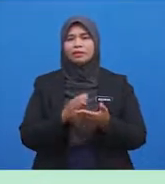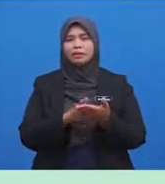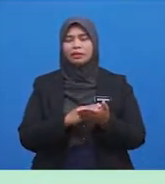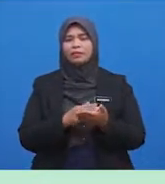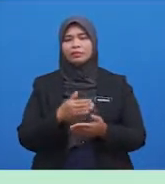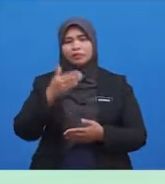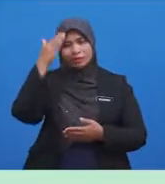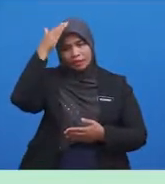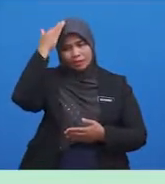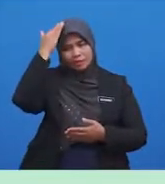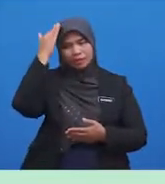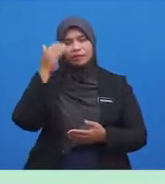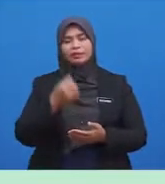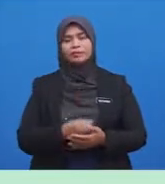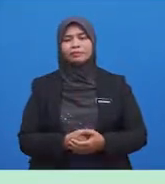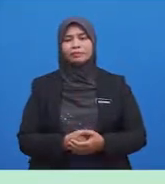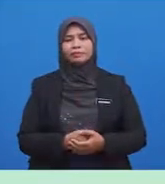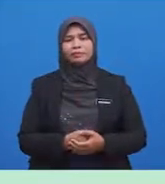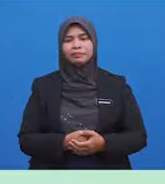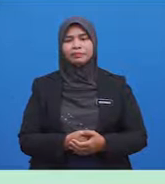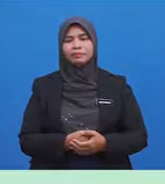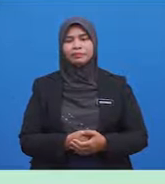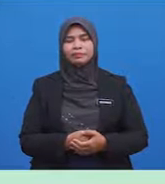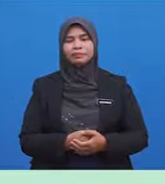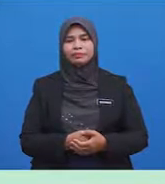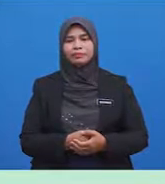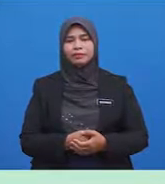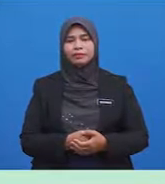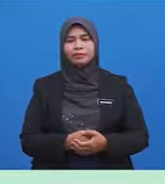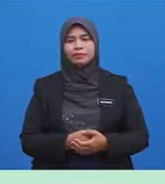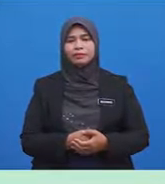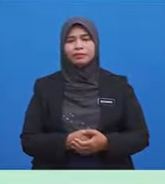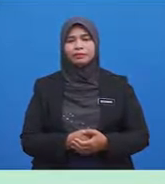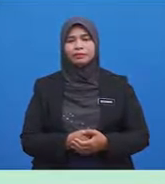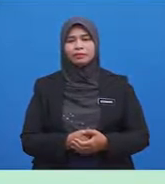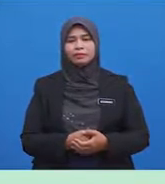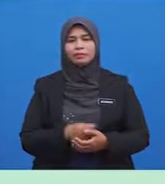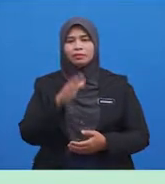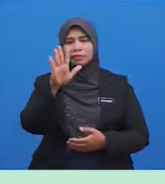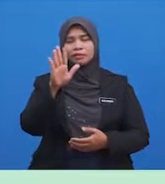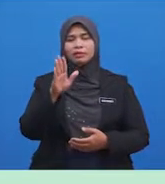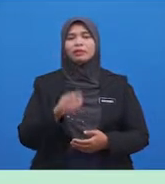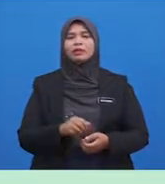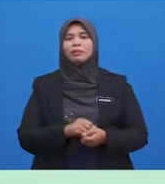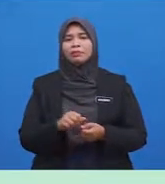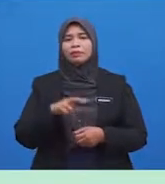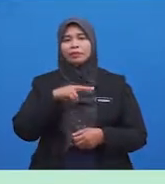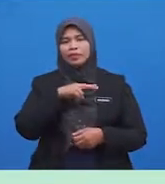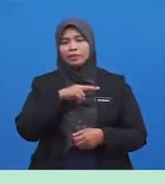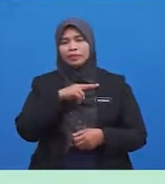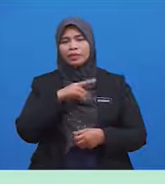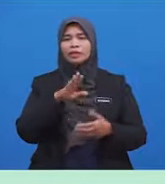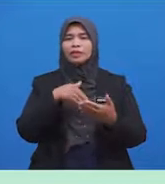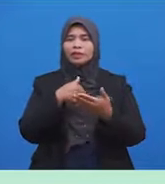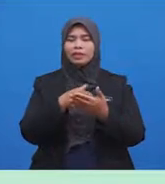sebahagian kepala Yang kelima, membasuh kaki